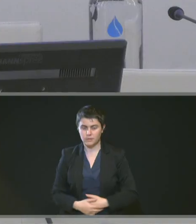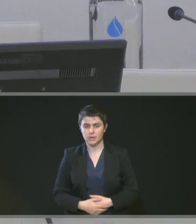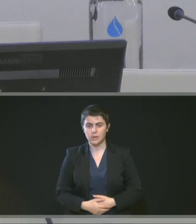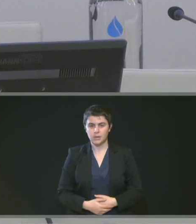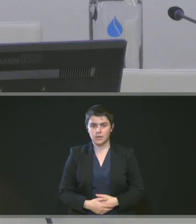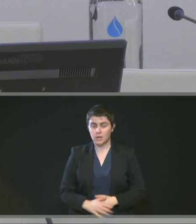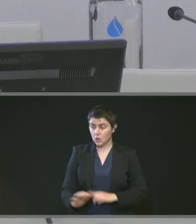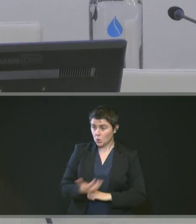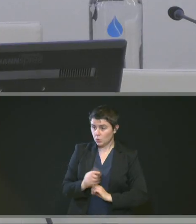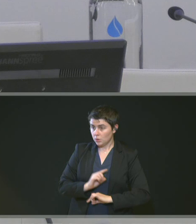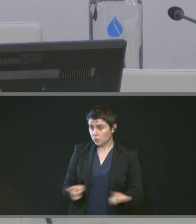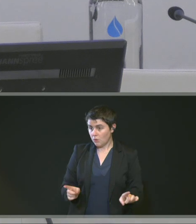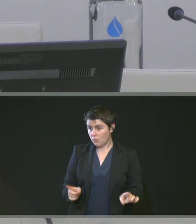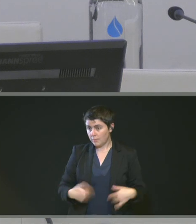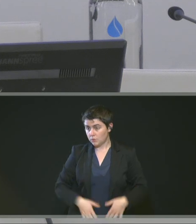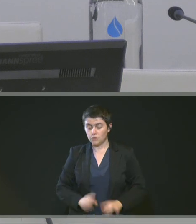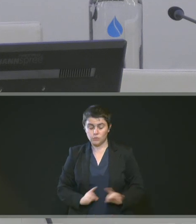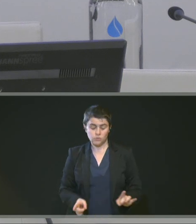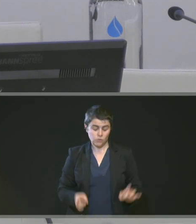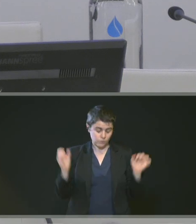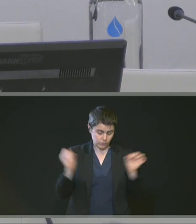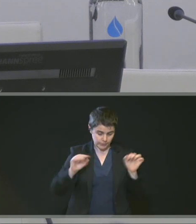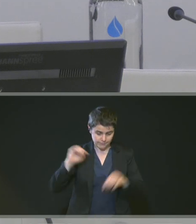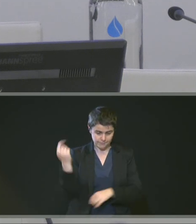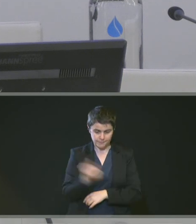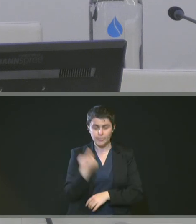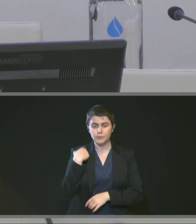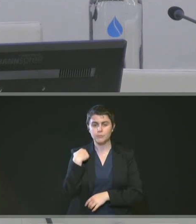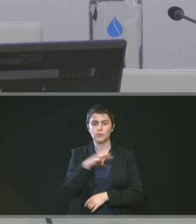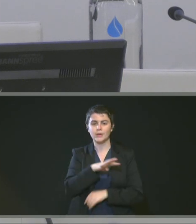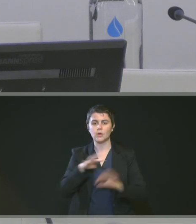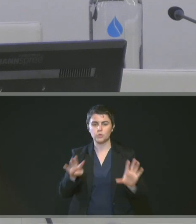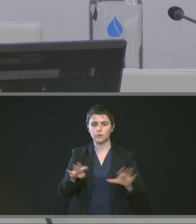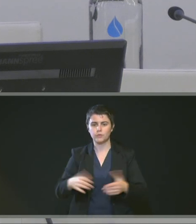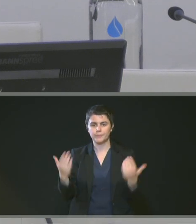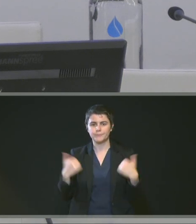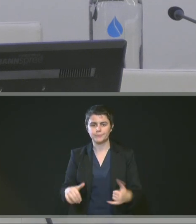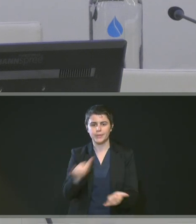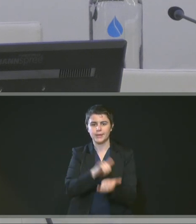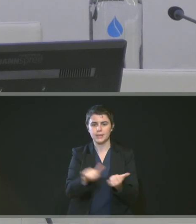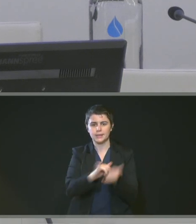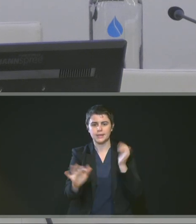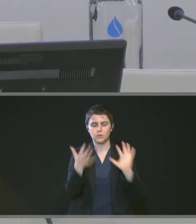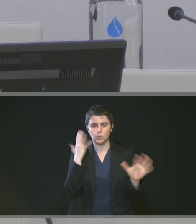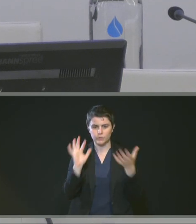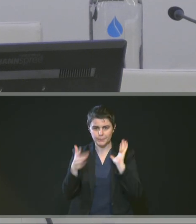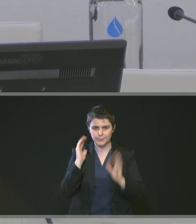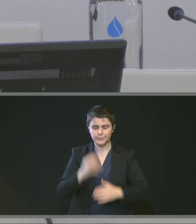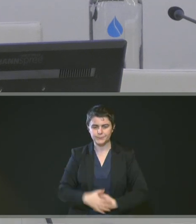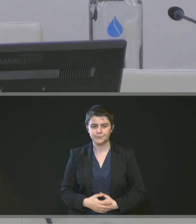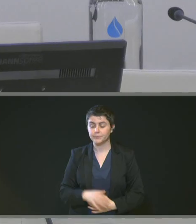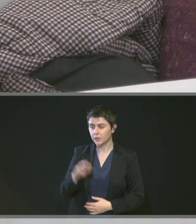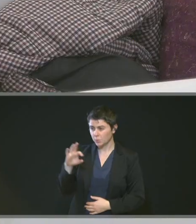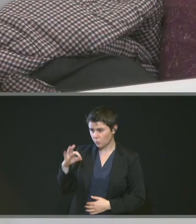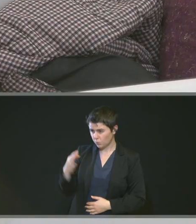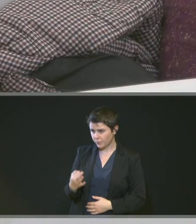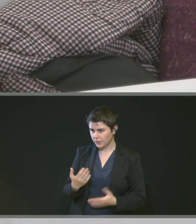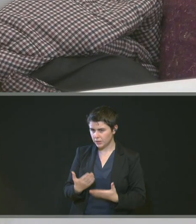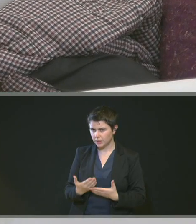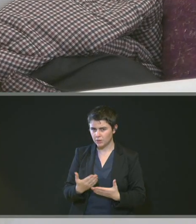Pas de vote contre, pas d'abstention, unanimité pour la 48. 49 avec Saint-Etienne-du-Rouvray. Oui, alors là, c'est